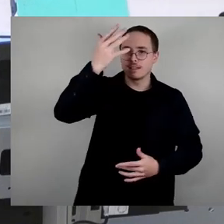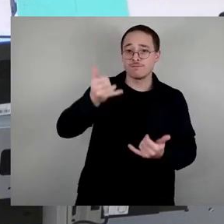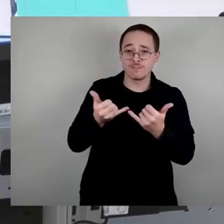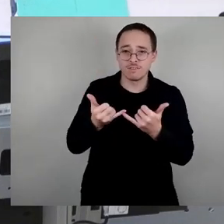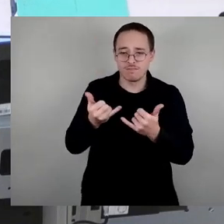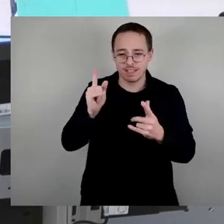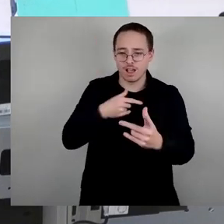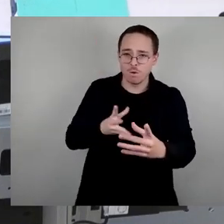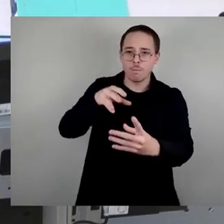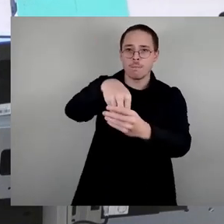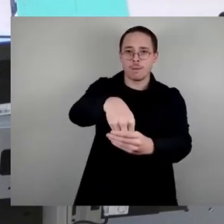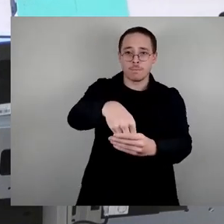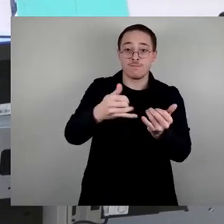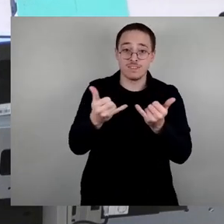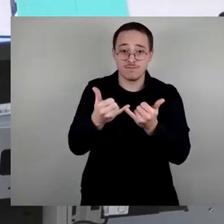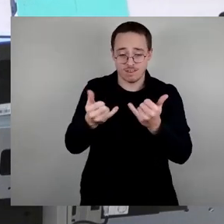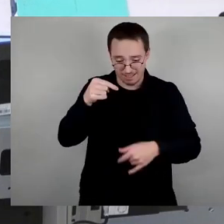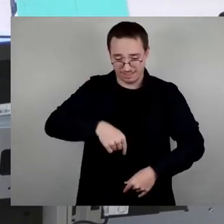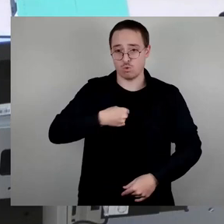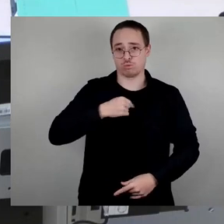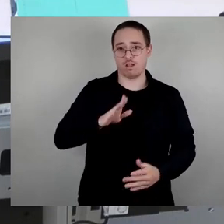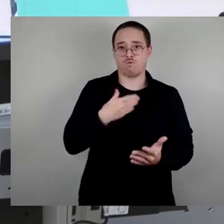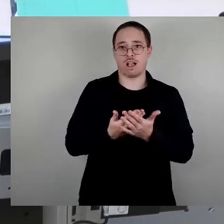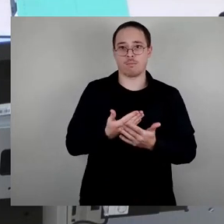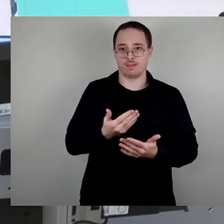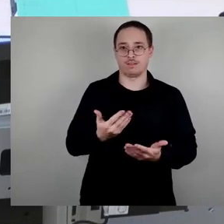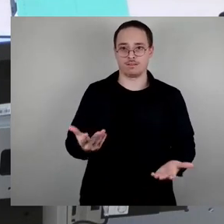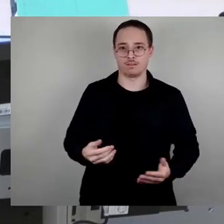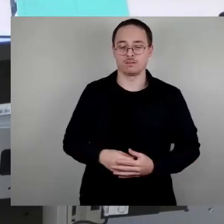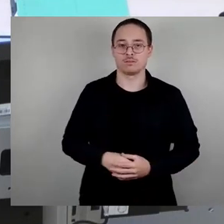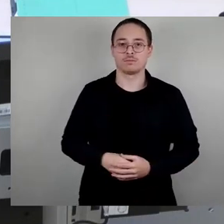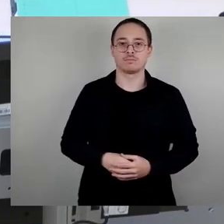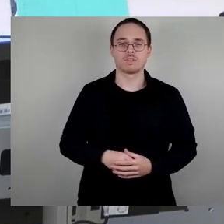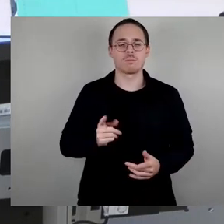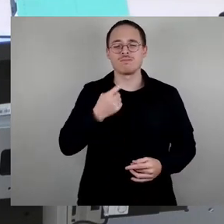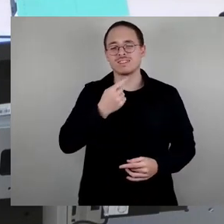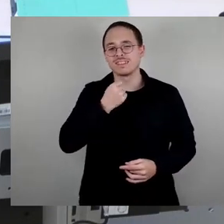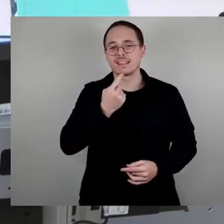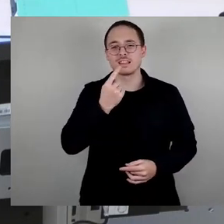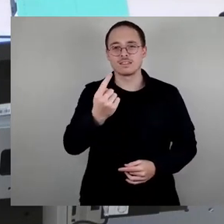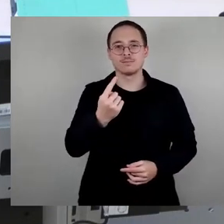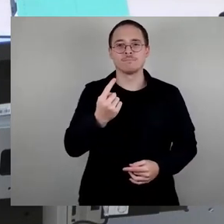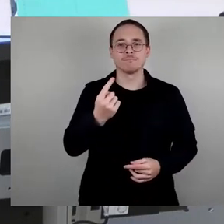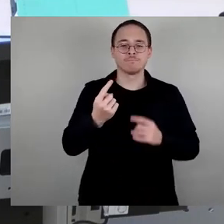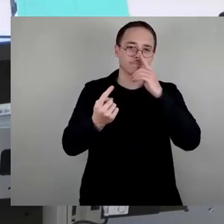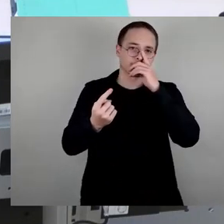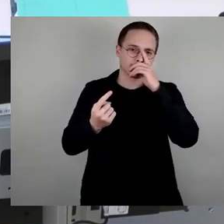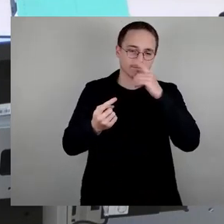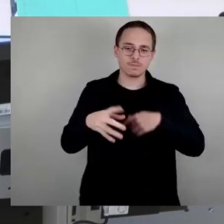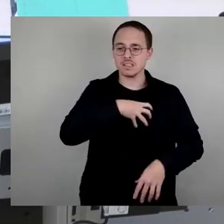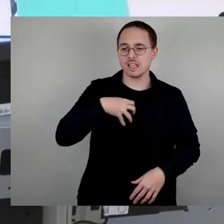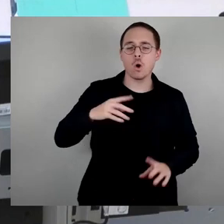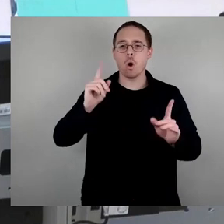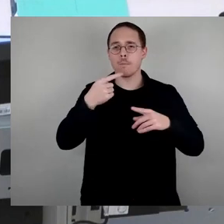Die Sache, die ich sozusagen nochmal sagen wollte, ist, dass Dresden sozusagen immer so etwas ganz Besonderes erscheint und so weiter.